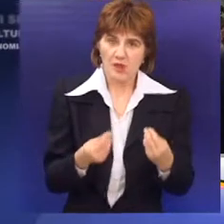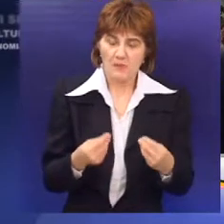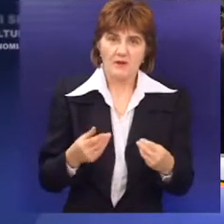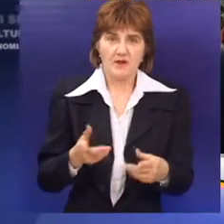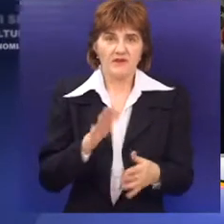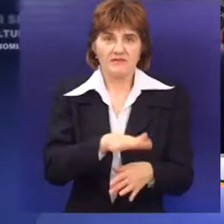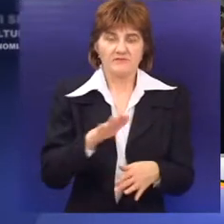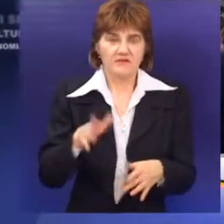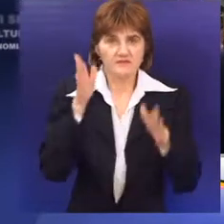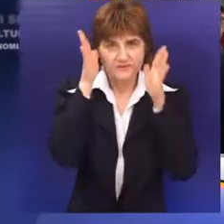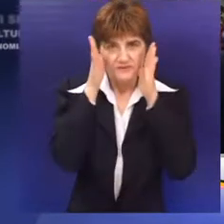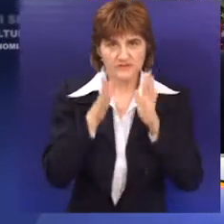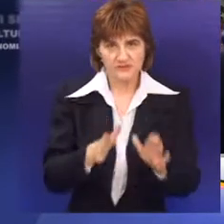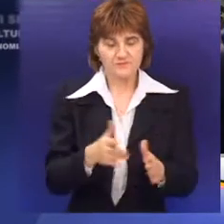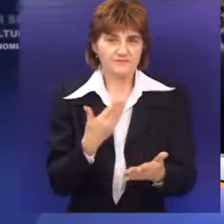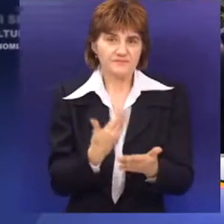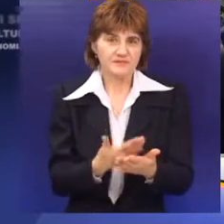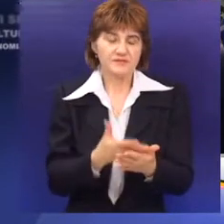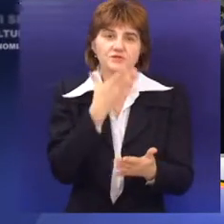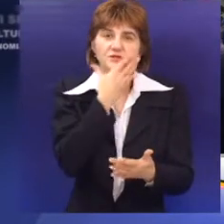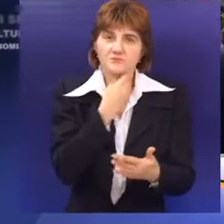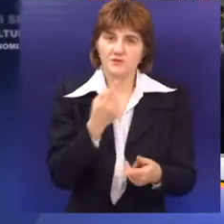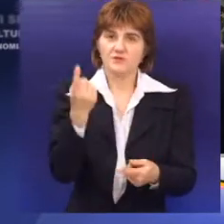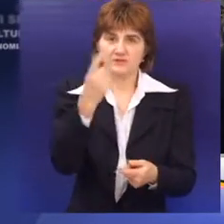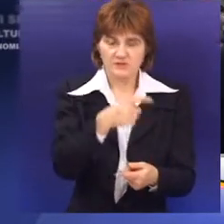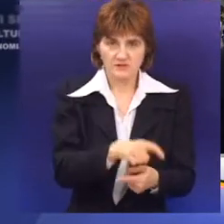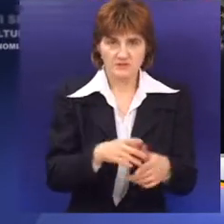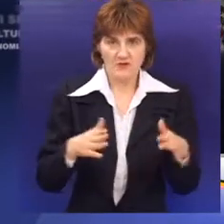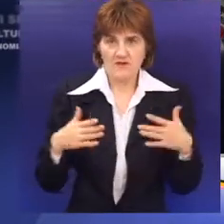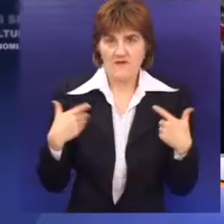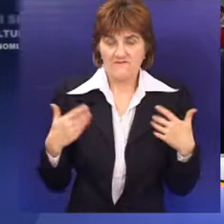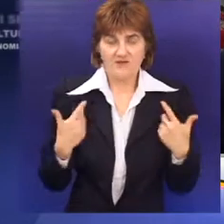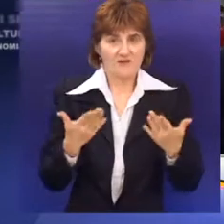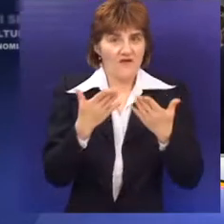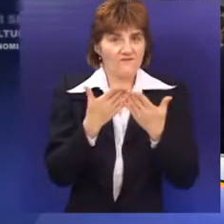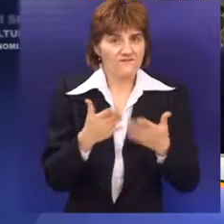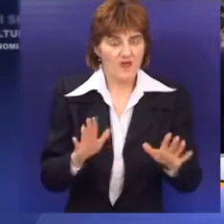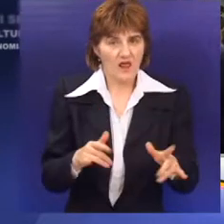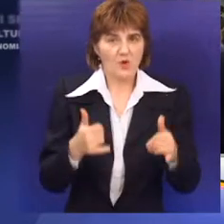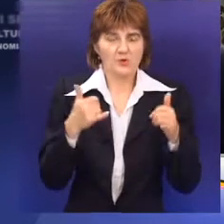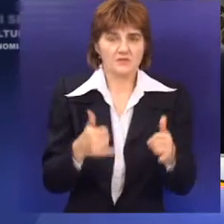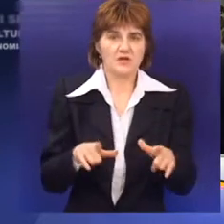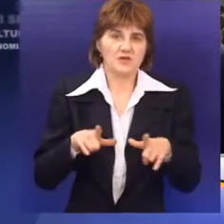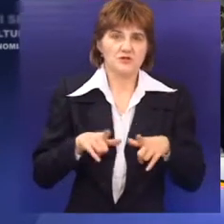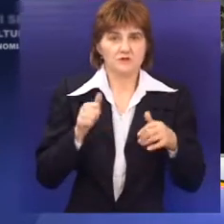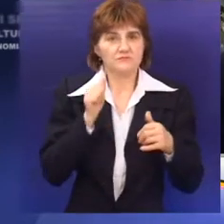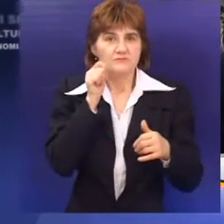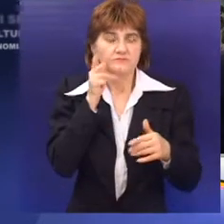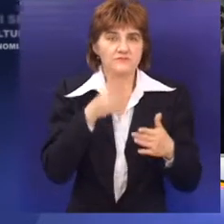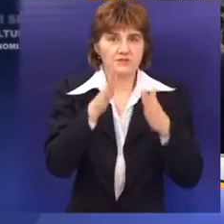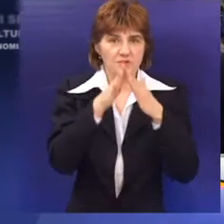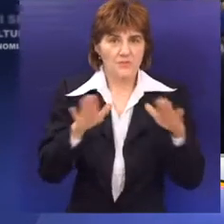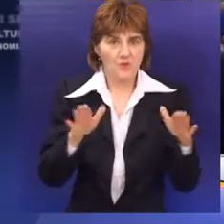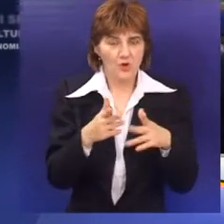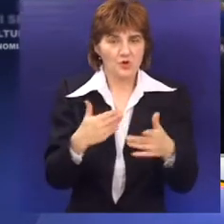uradimo i tako dalje, da bi, eto, taj Mikulaš stigao. Veselje veliko, evo sad nas očekuju i božitne praznici,